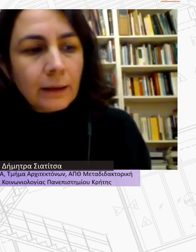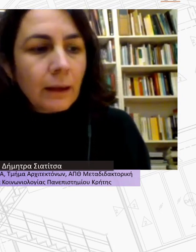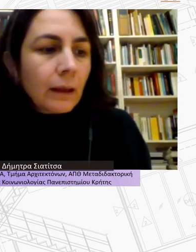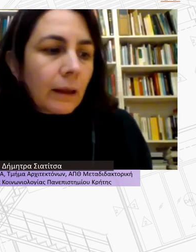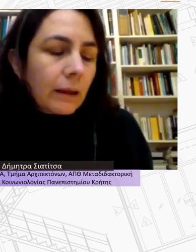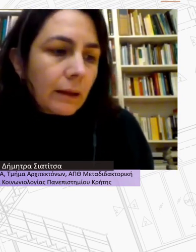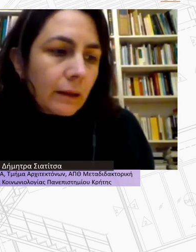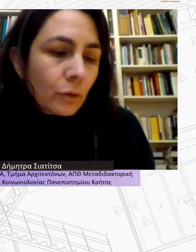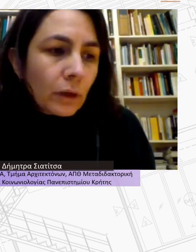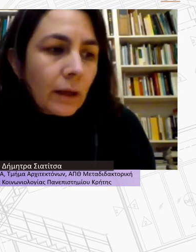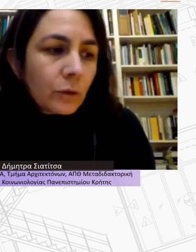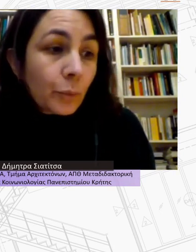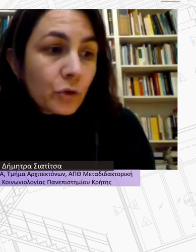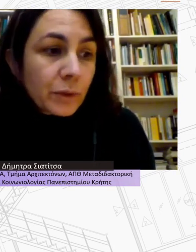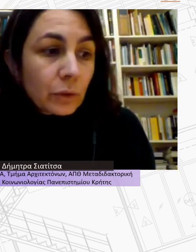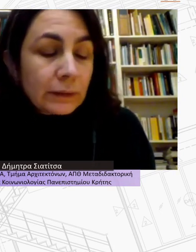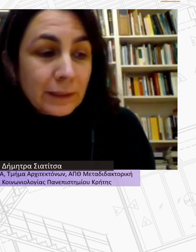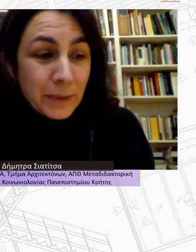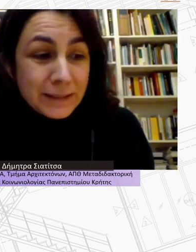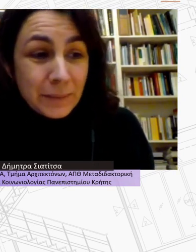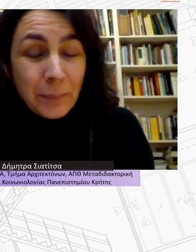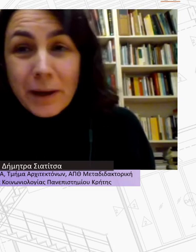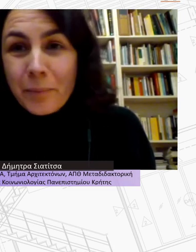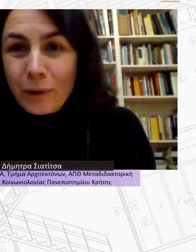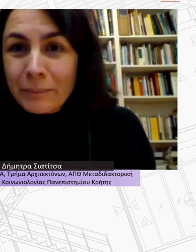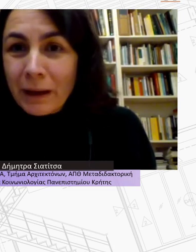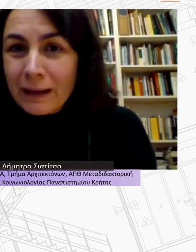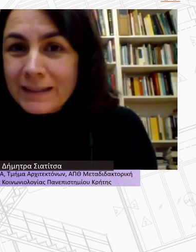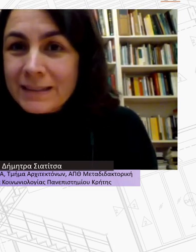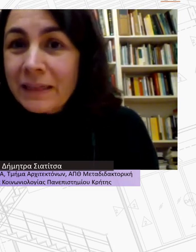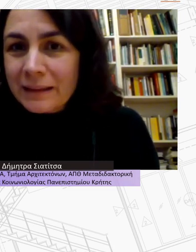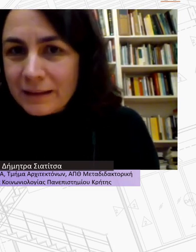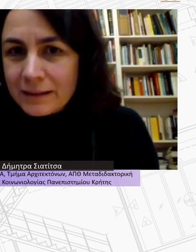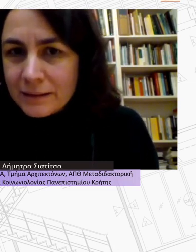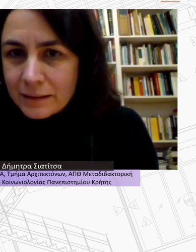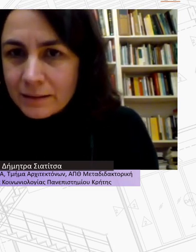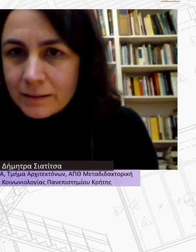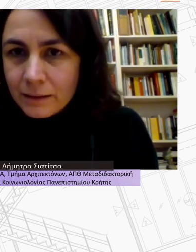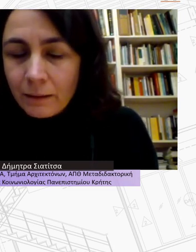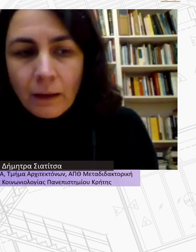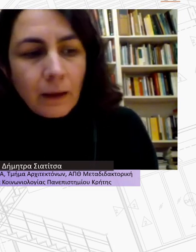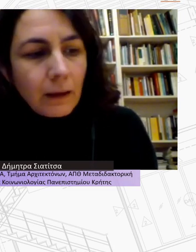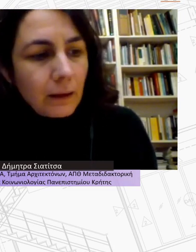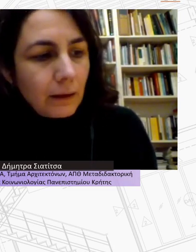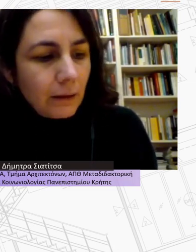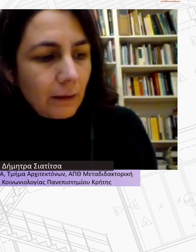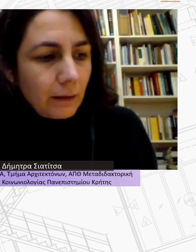έχει κάνει. Τώρα το πώς μειώνονται οι τιμές είναι μια πάρα πολύ μεγάλη και σύνθετη συζήτηση.